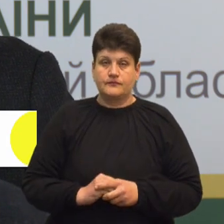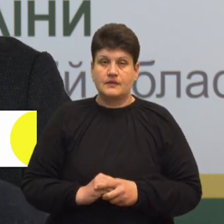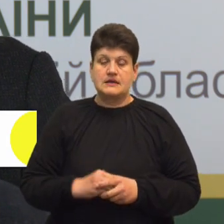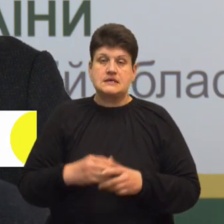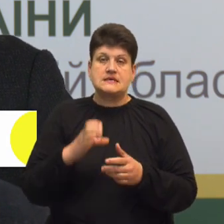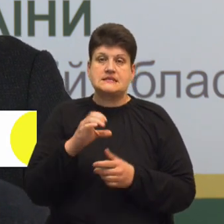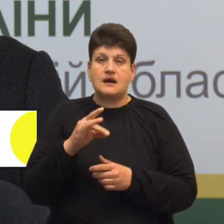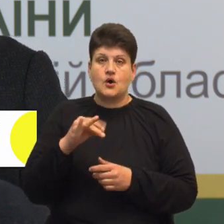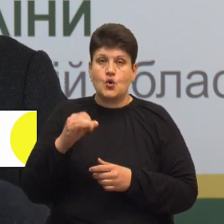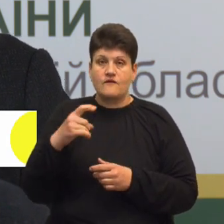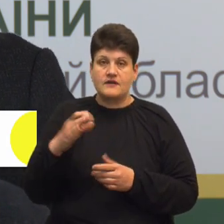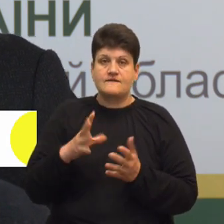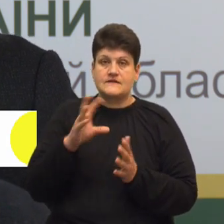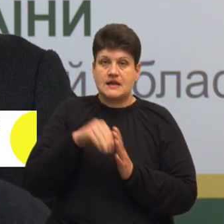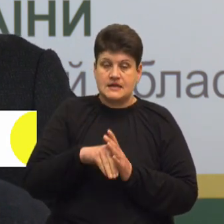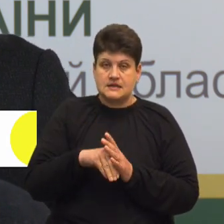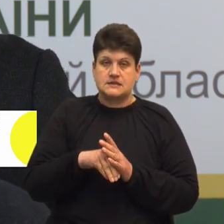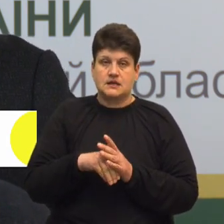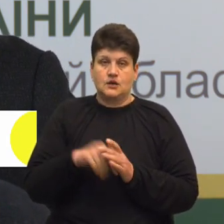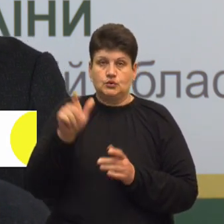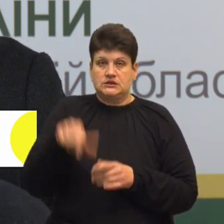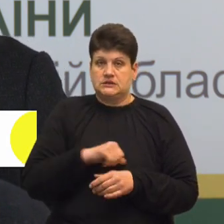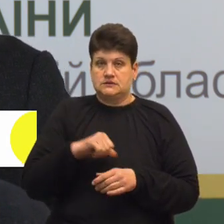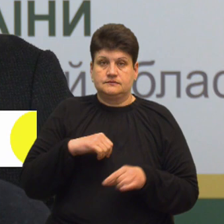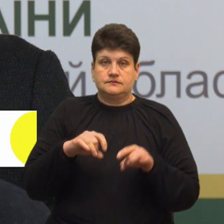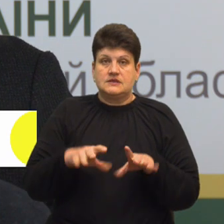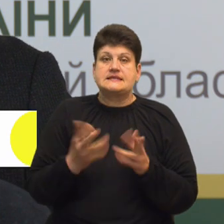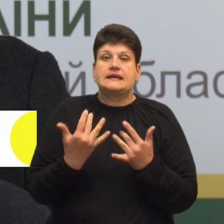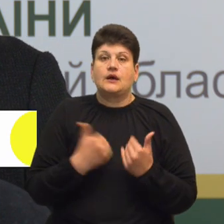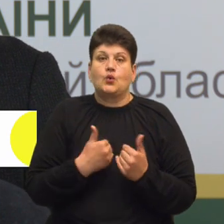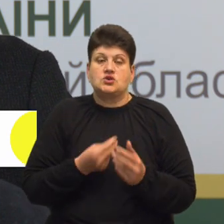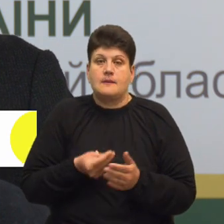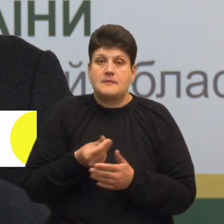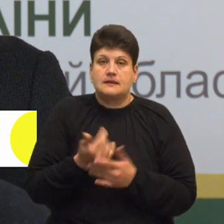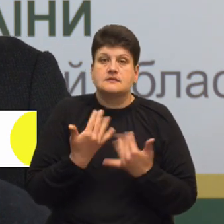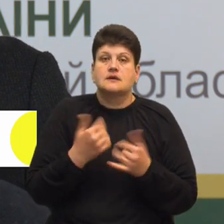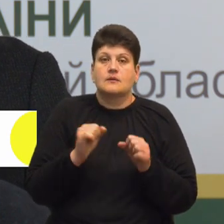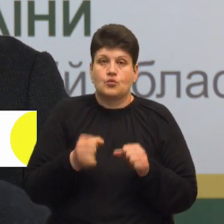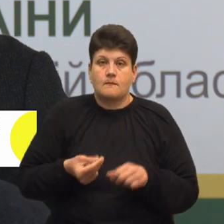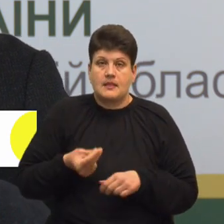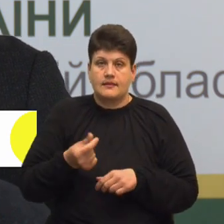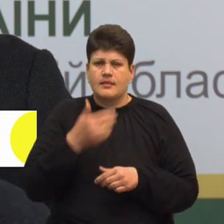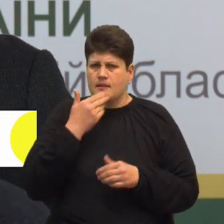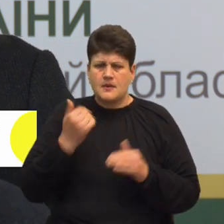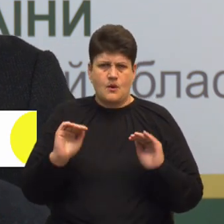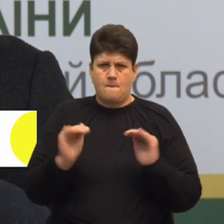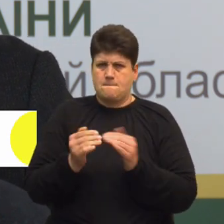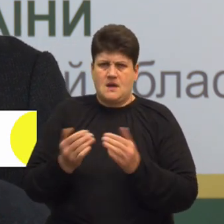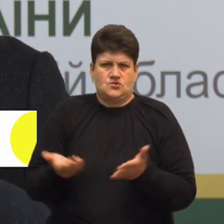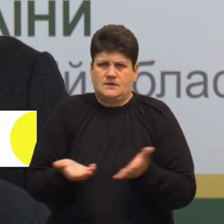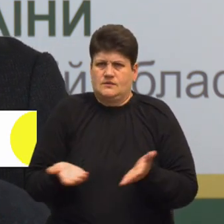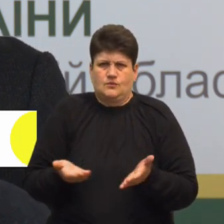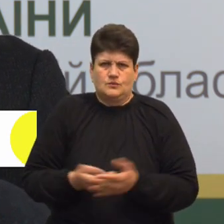визначає особисто сама. Тобто, скільки вона хоче платити, скільки вона може платити. Немає обмежень якихось таких,